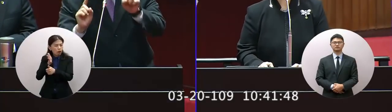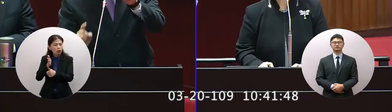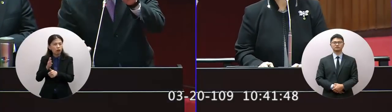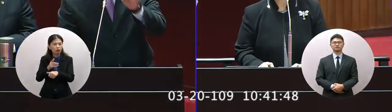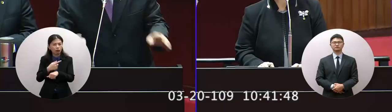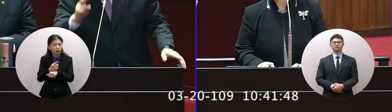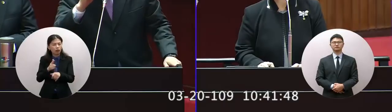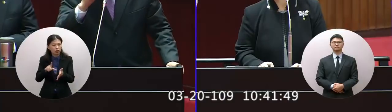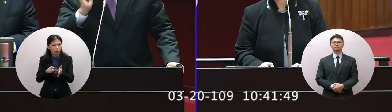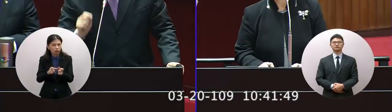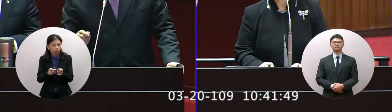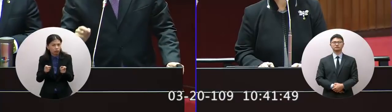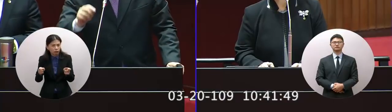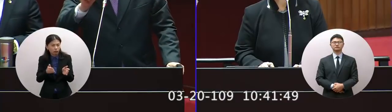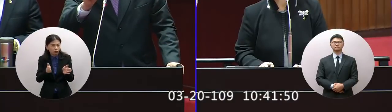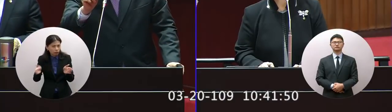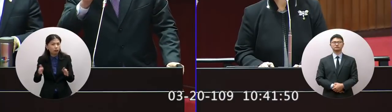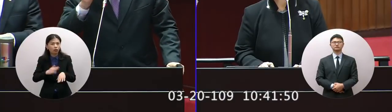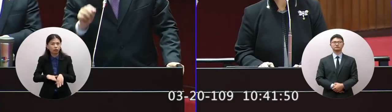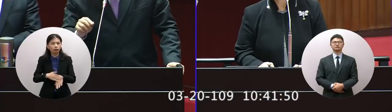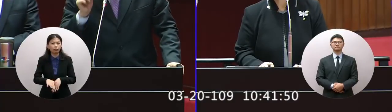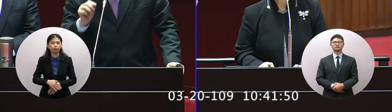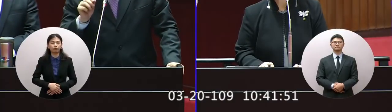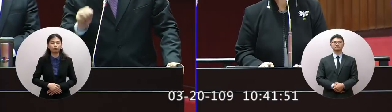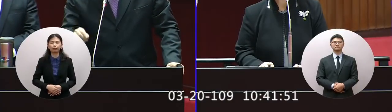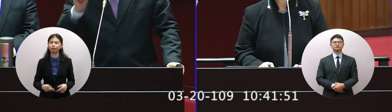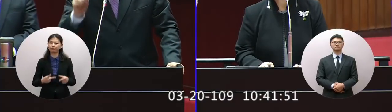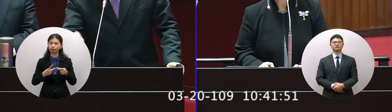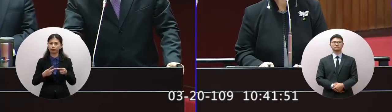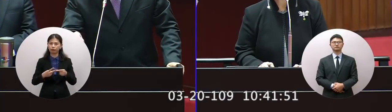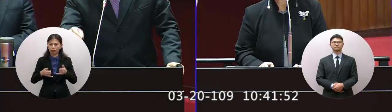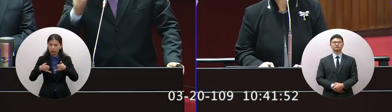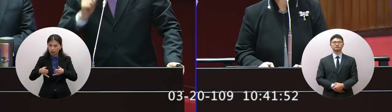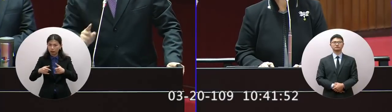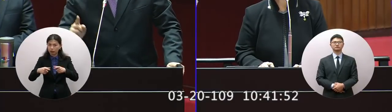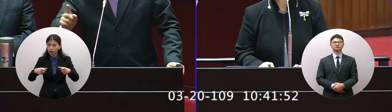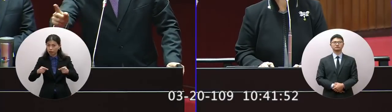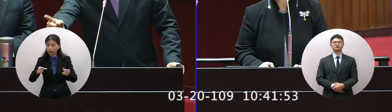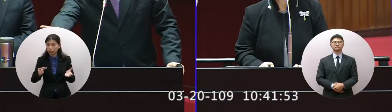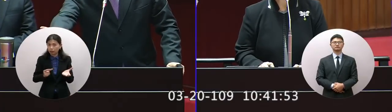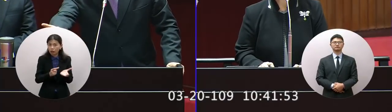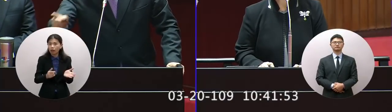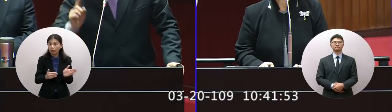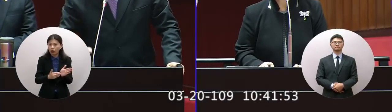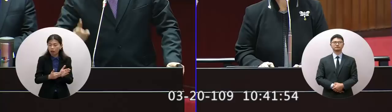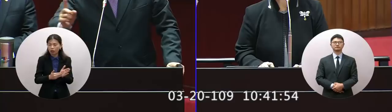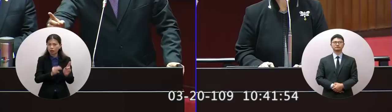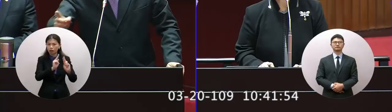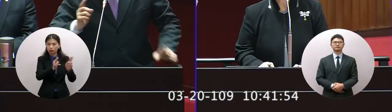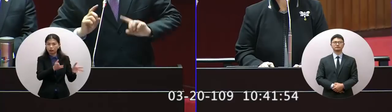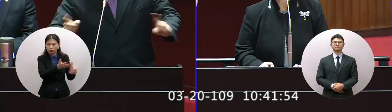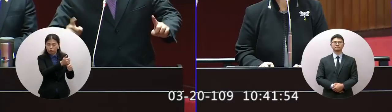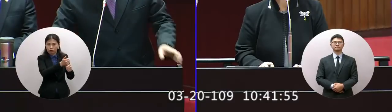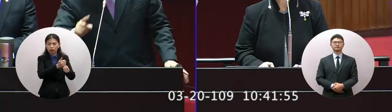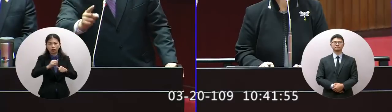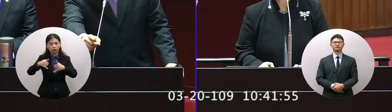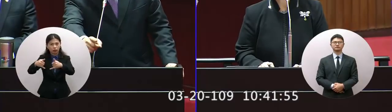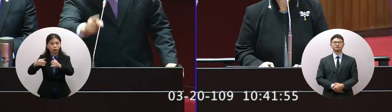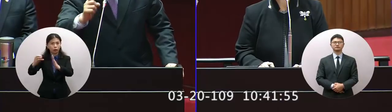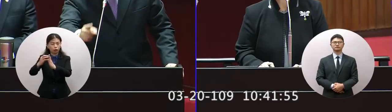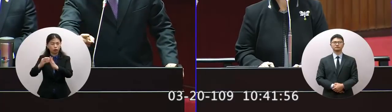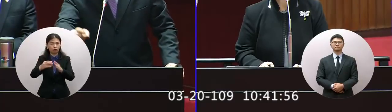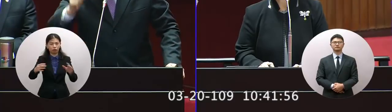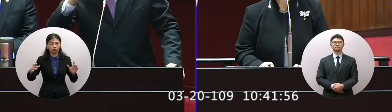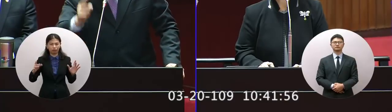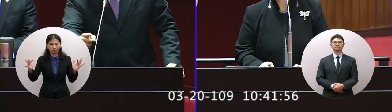稍微放寬的第一點第二點我們現在包括健保卡什麼一插進去我們馬上跟指揮中心跟健保局連線所以